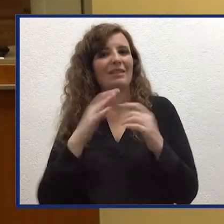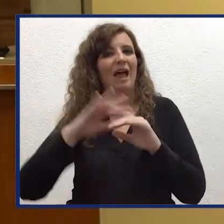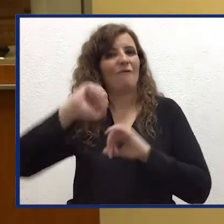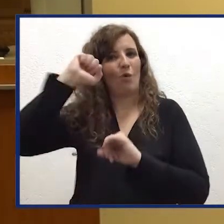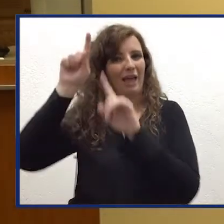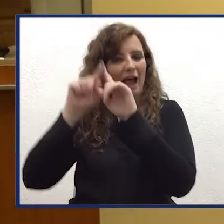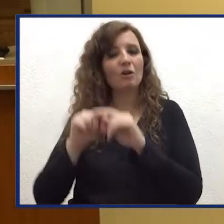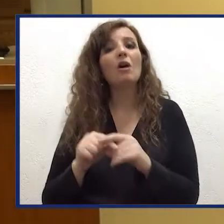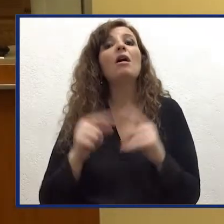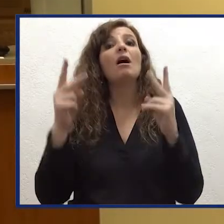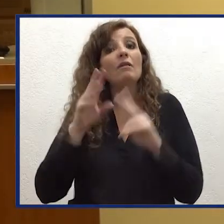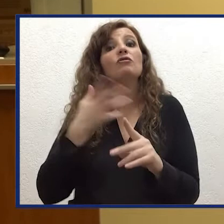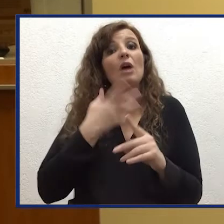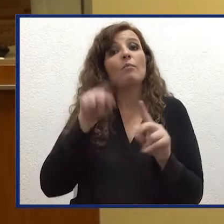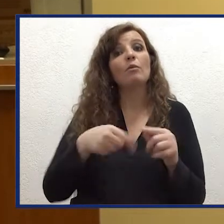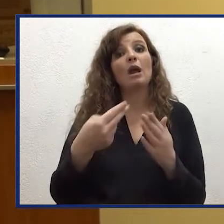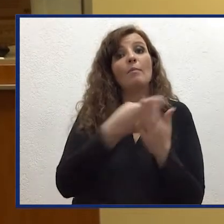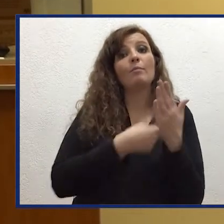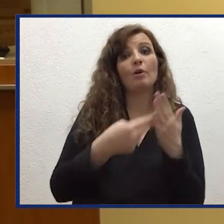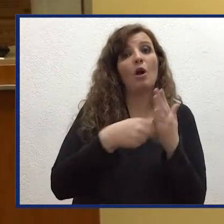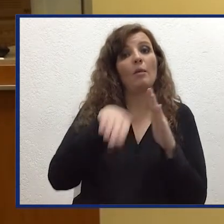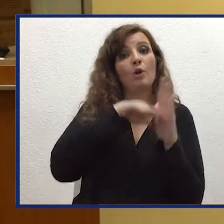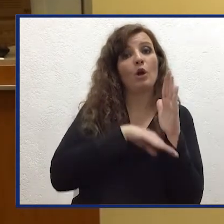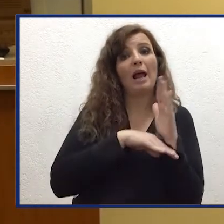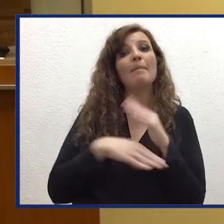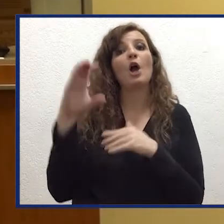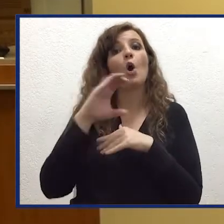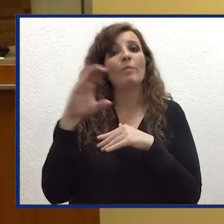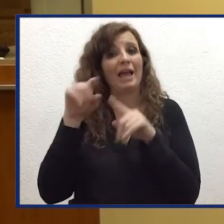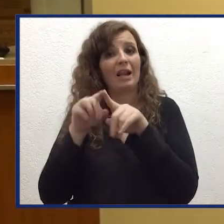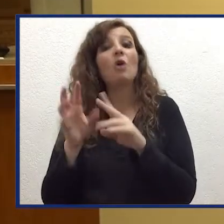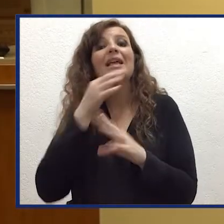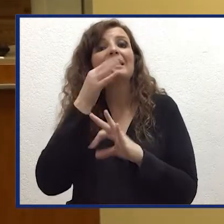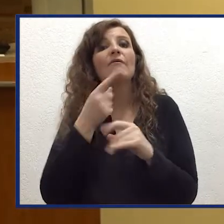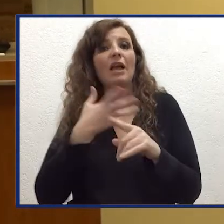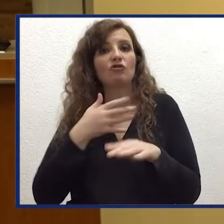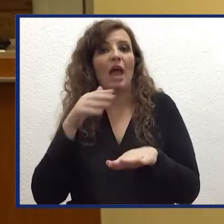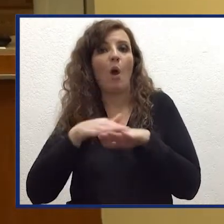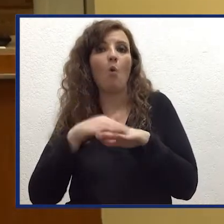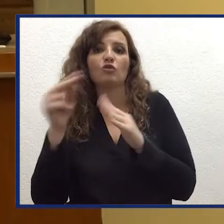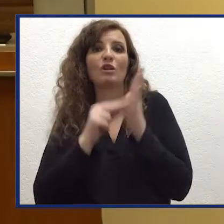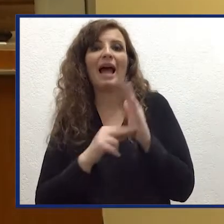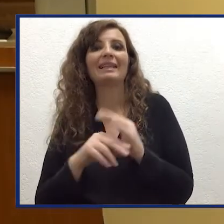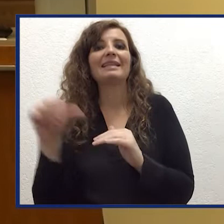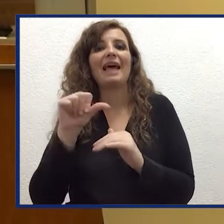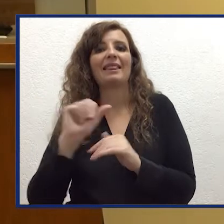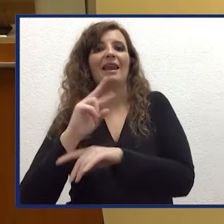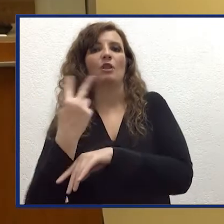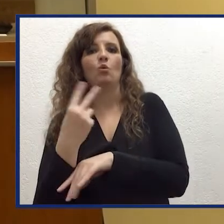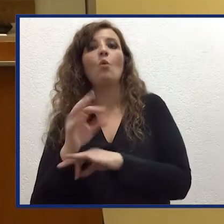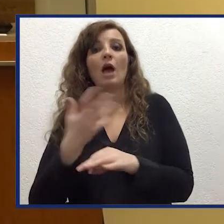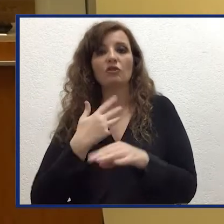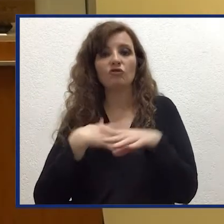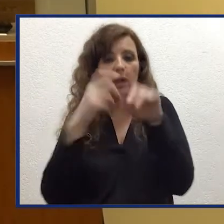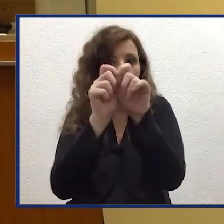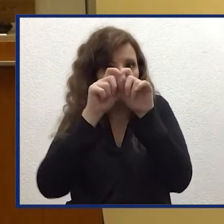'attività vulcanica beneficiano anche di quello che è il programma Copernicus, in particolare l'utilizzo dei dati Sentinel-2 che